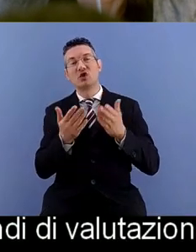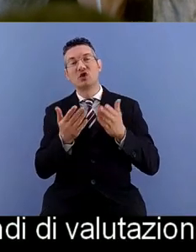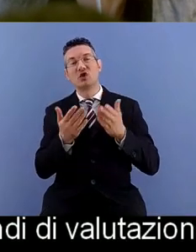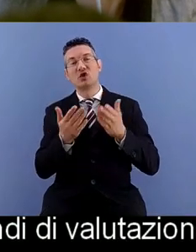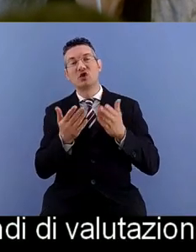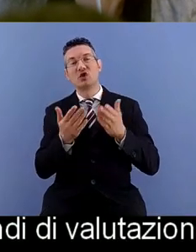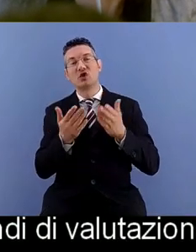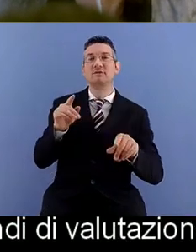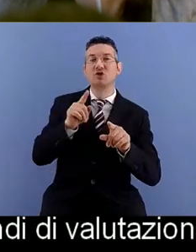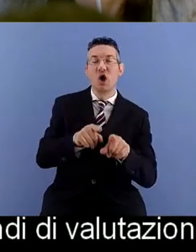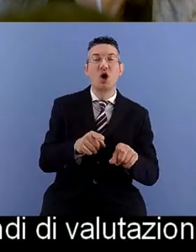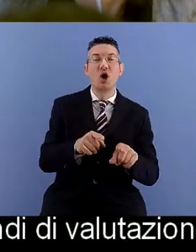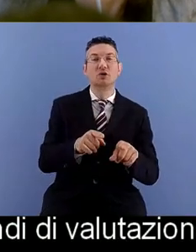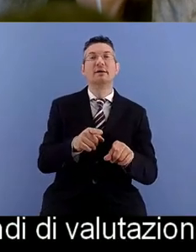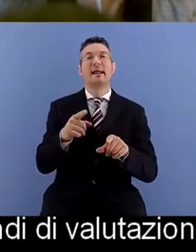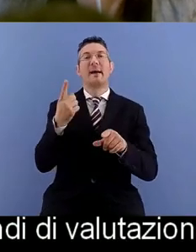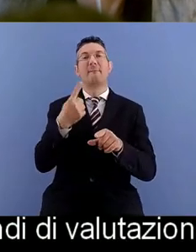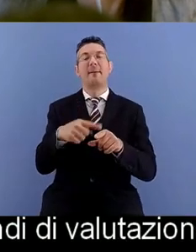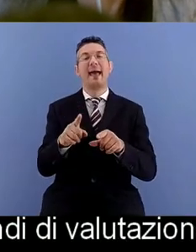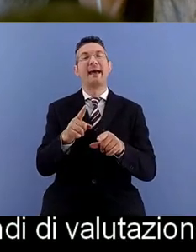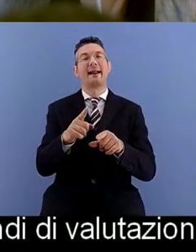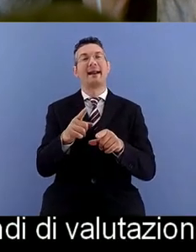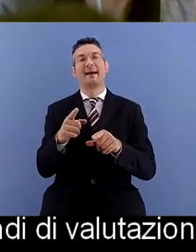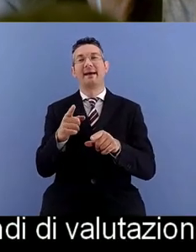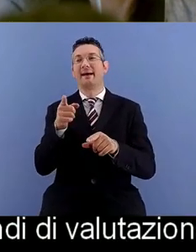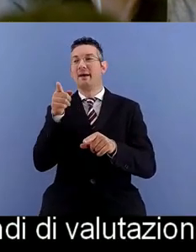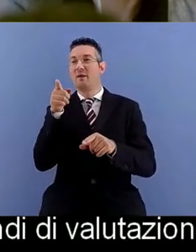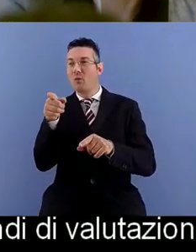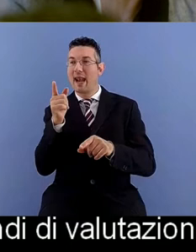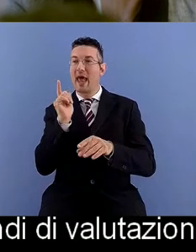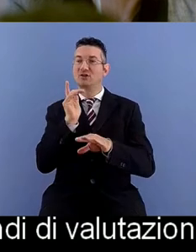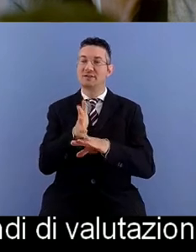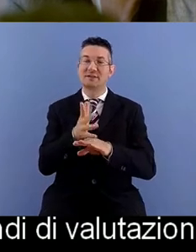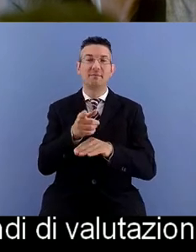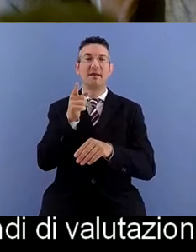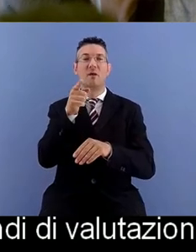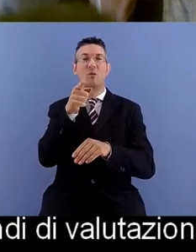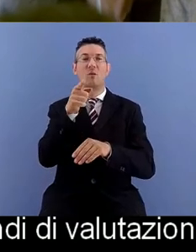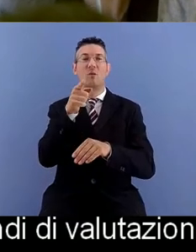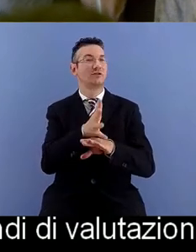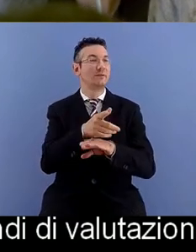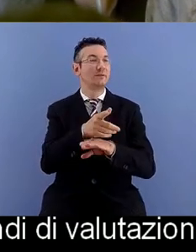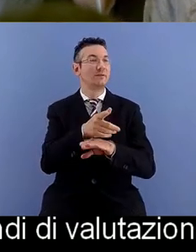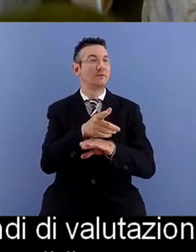appunto le applicazioni di progettazione accessibile.